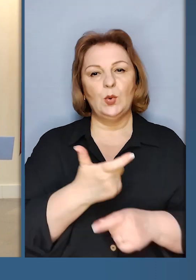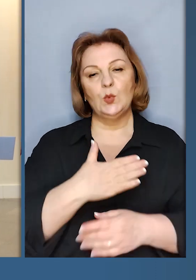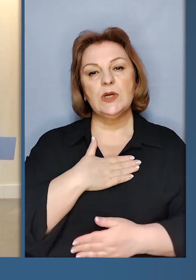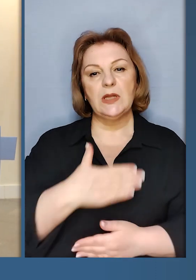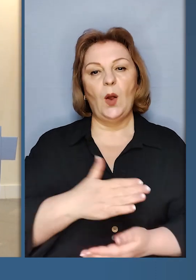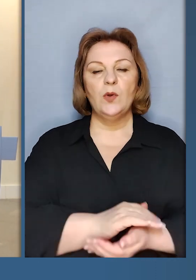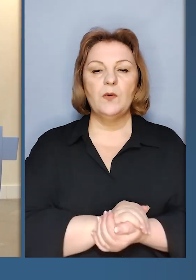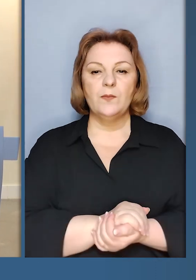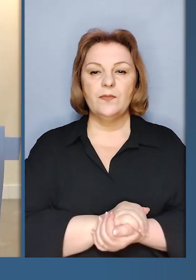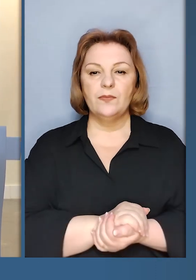за прибуття. Дуже дякуємо. Дякую.